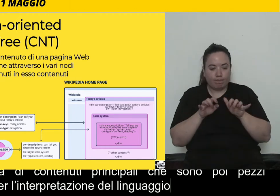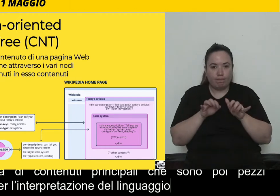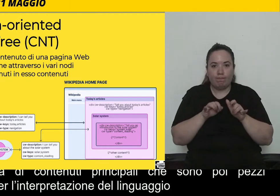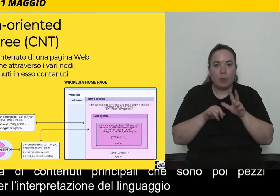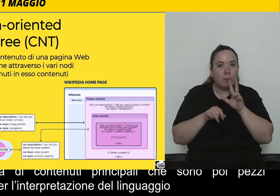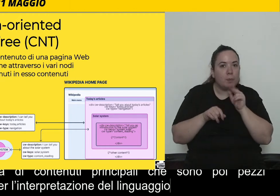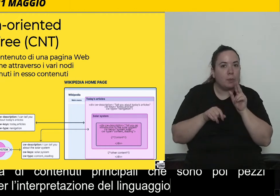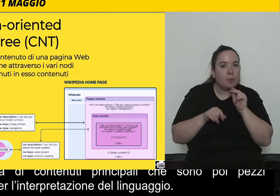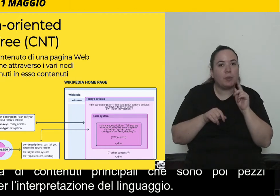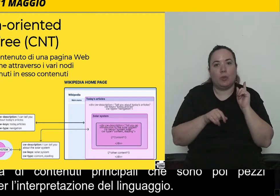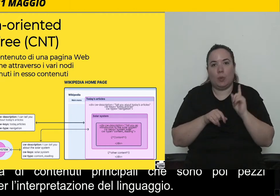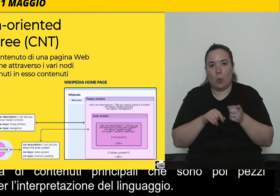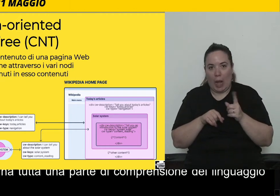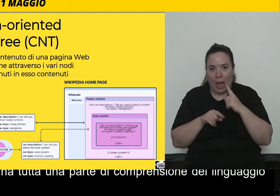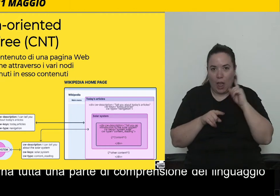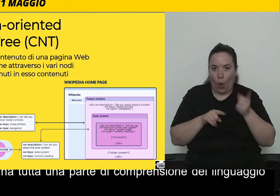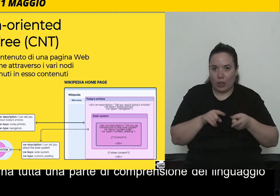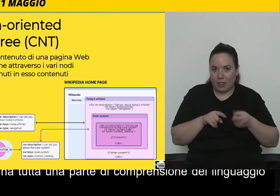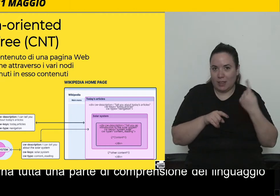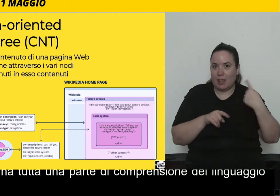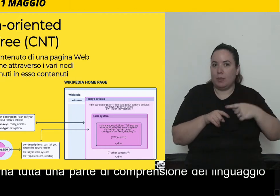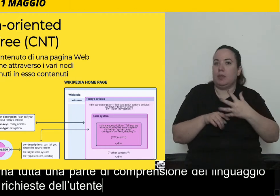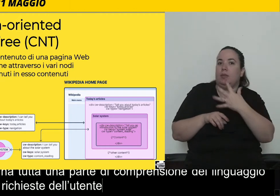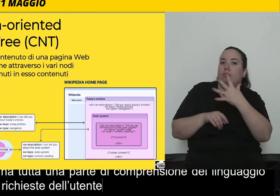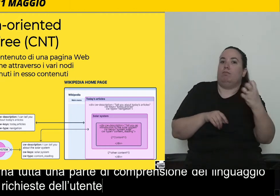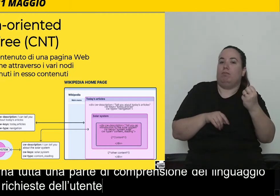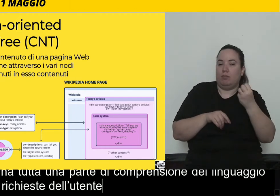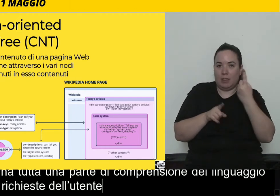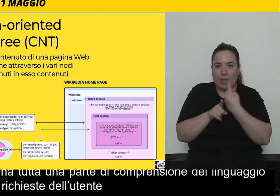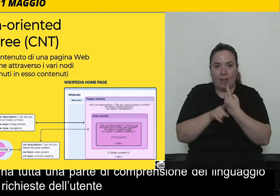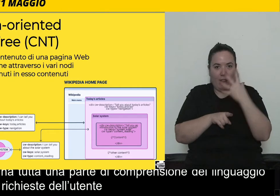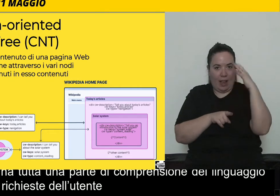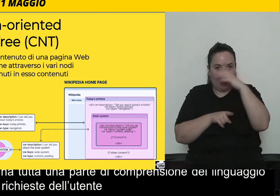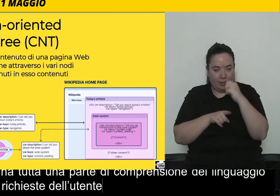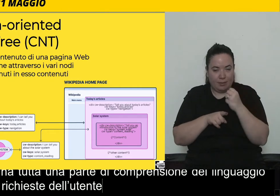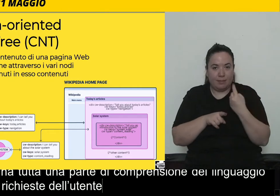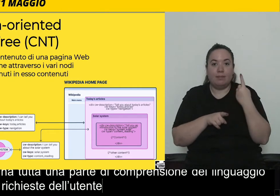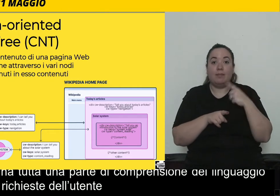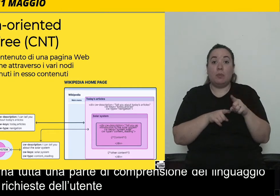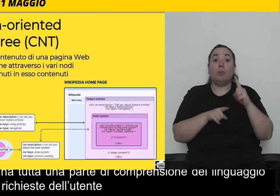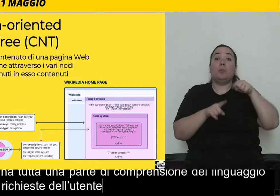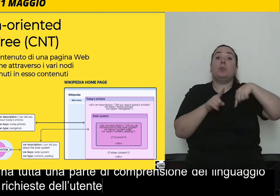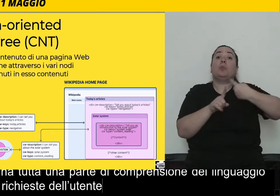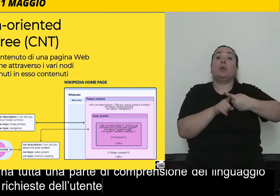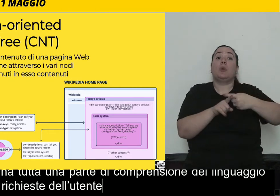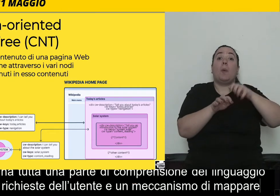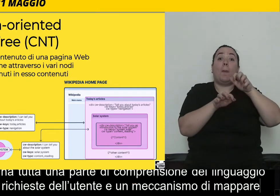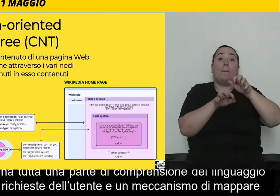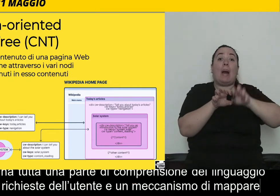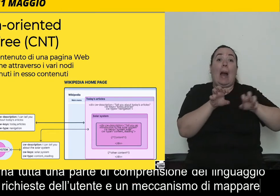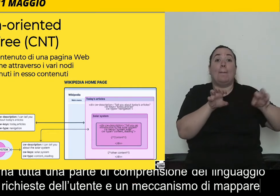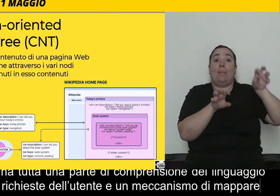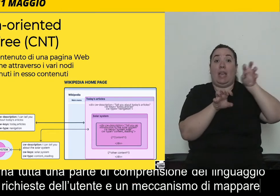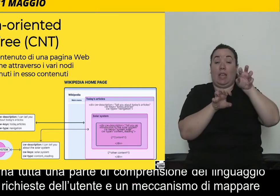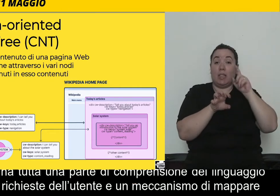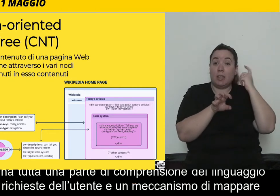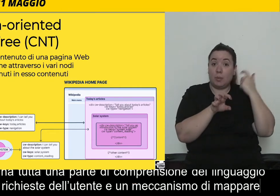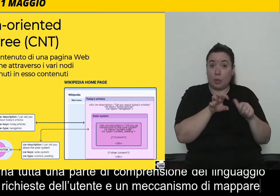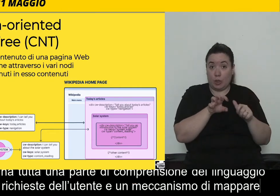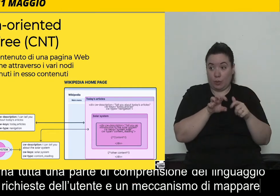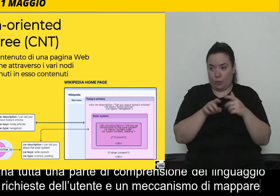meccanismo di mapping che cerca di riportare quello che viene compreso dalle richieste dell'utente verso azioni di